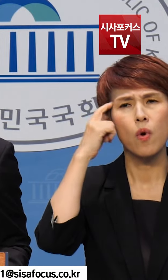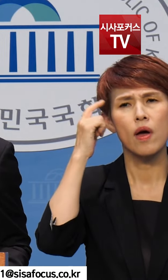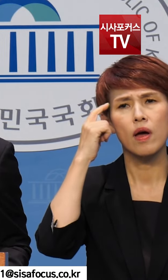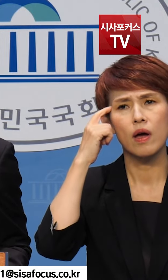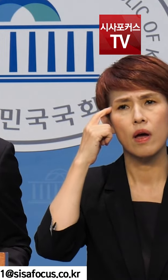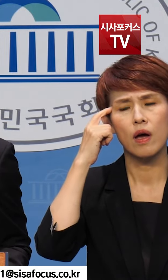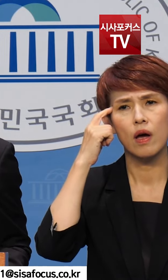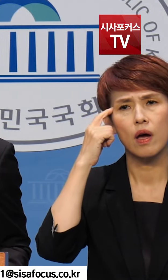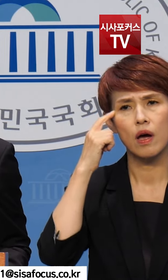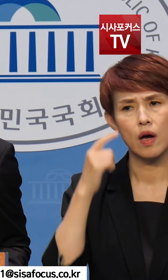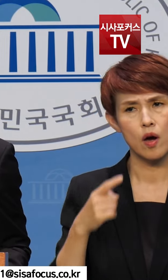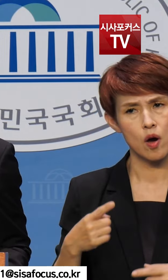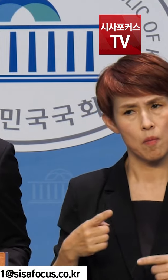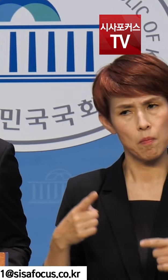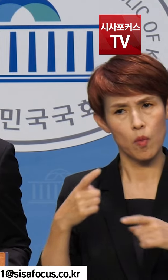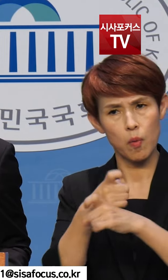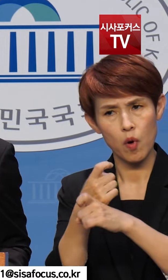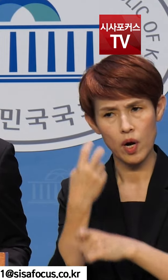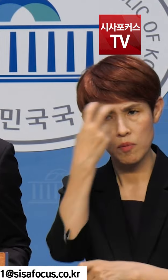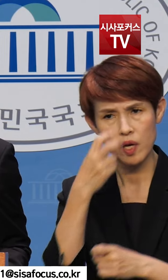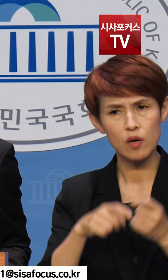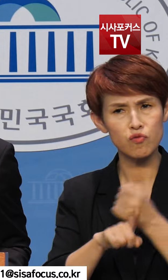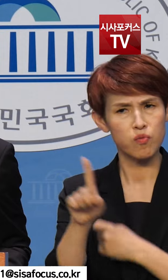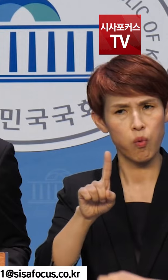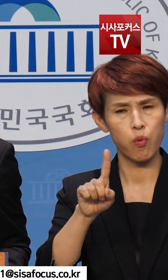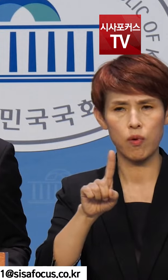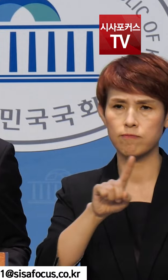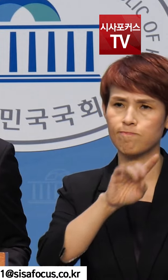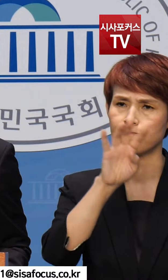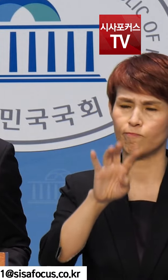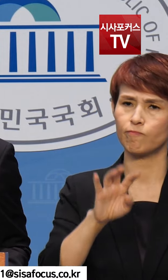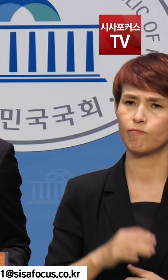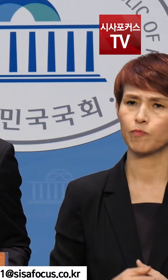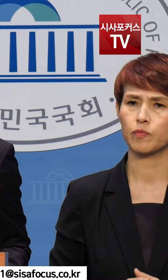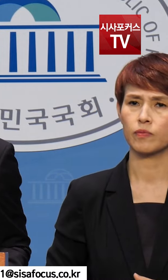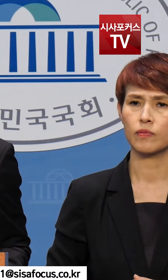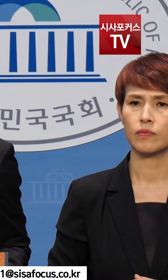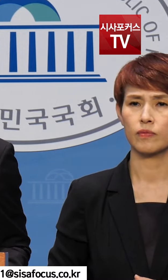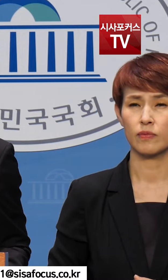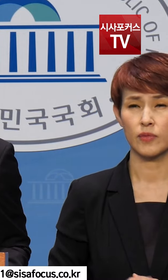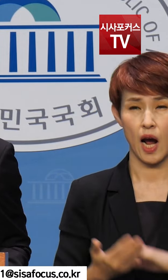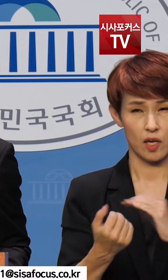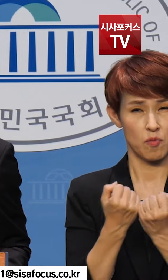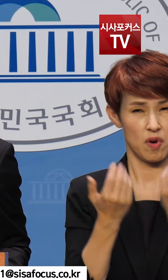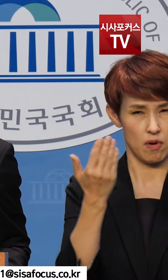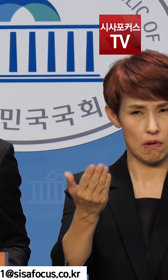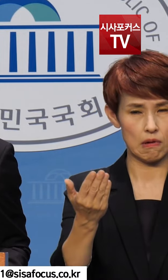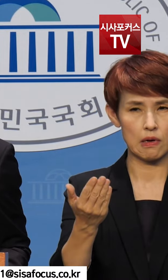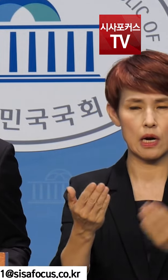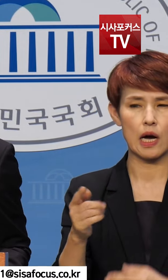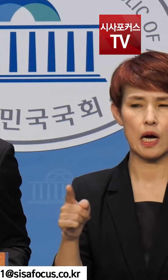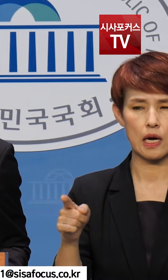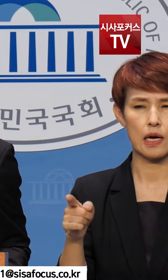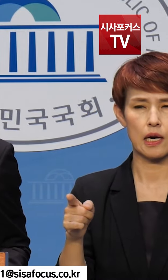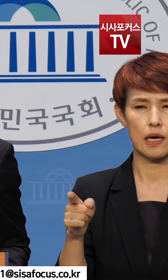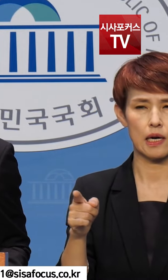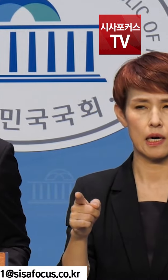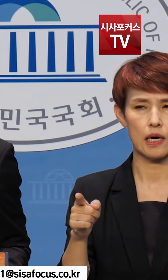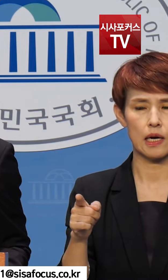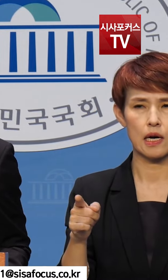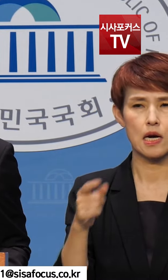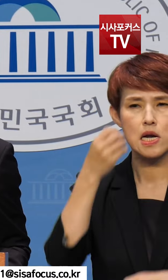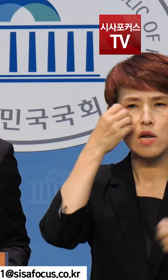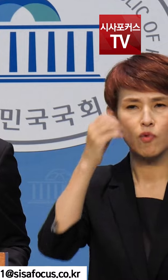보복감사를 진행해야 했는지에 대해서는 앞서 말씀드린 것처럼 여러 가지 괘씸죄들을 적용한 곳으로밖에 달리